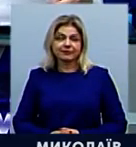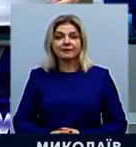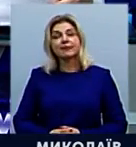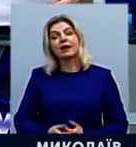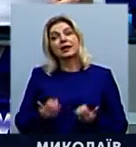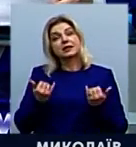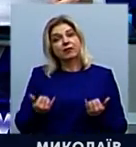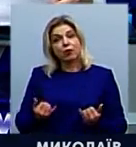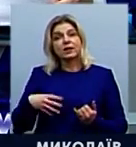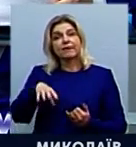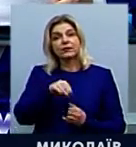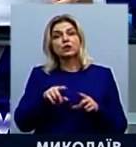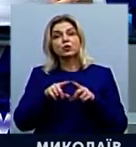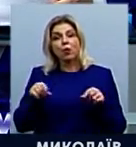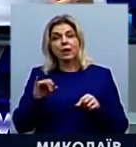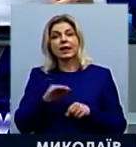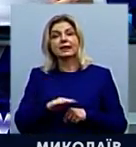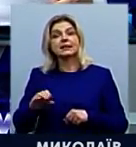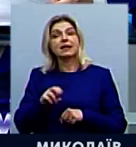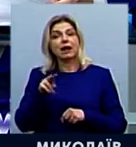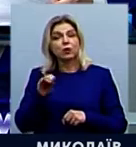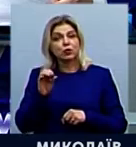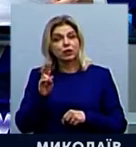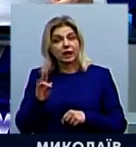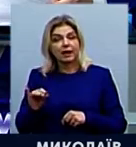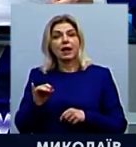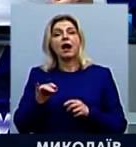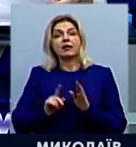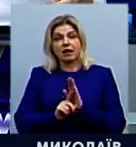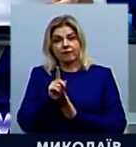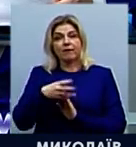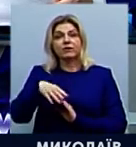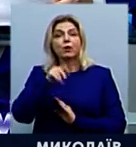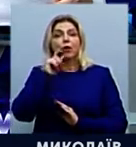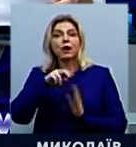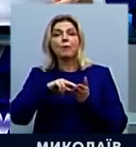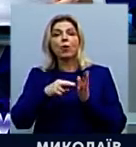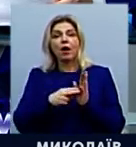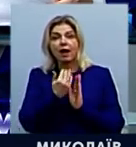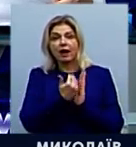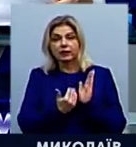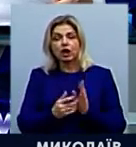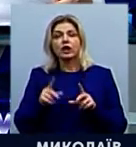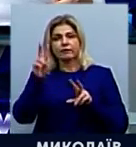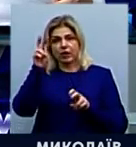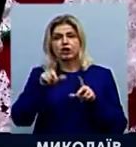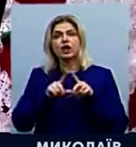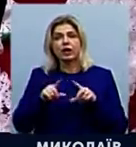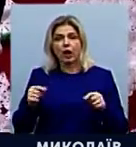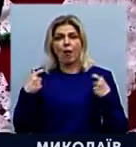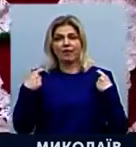відсьогодні в усіх школах та садочках Миколаєва стартував всеукраїнський проєкт «Шкільний офіцер поліції».